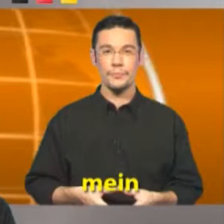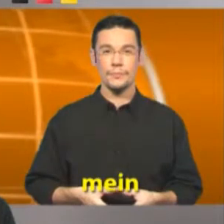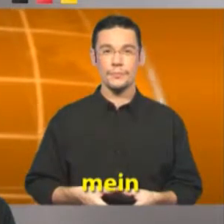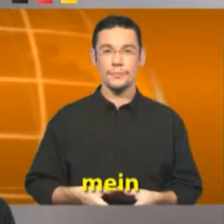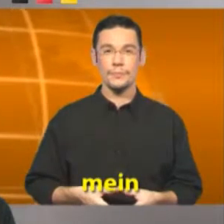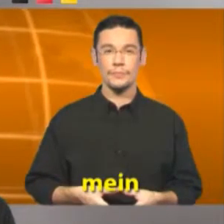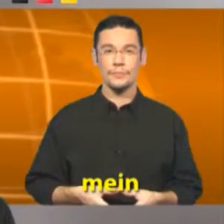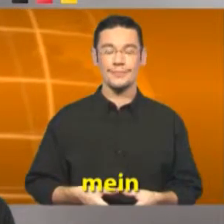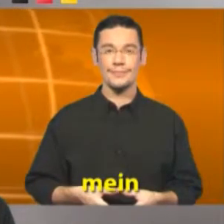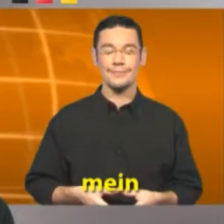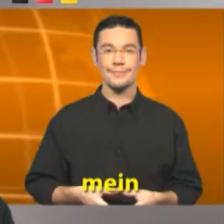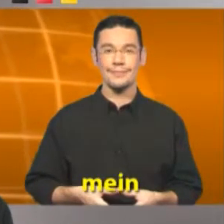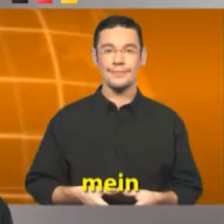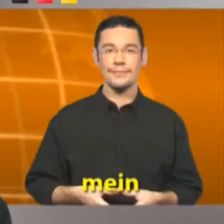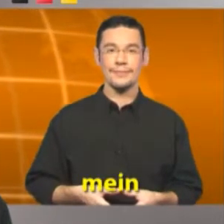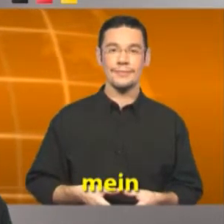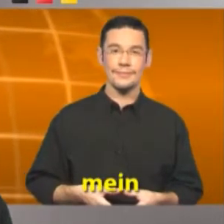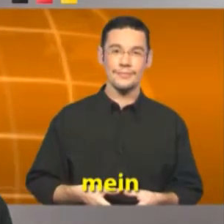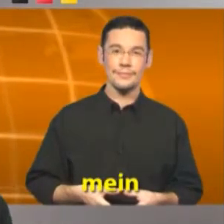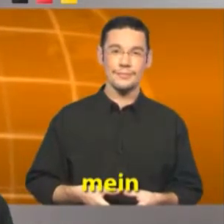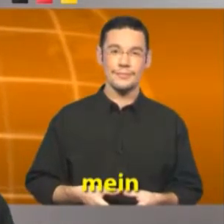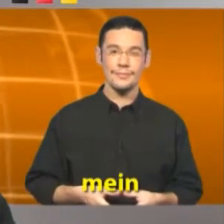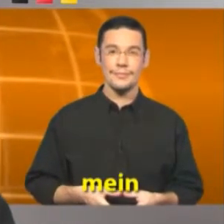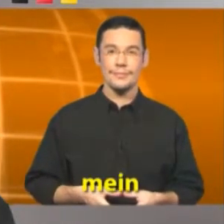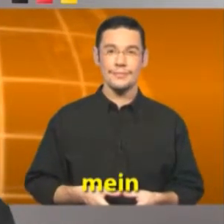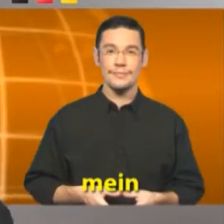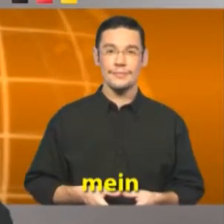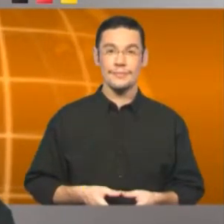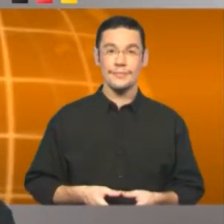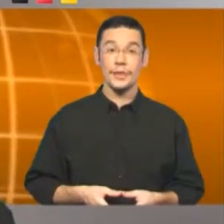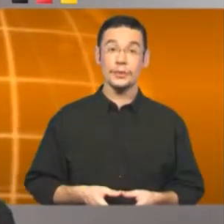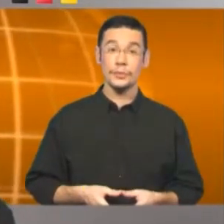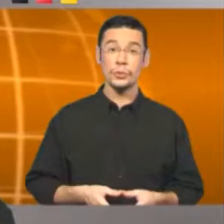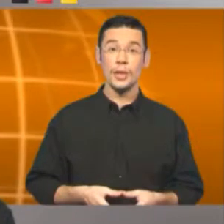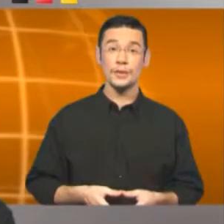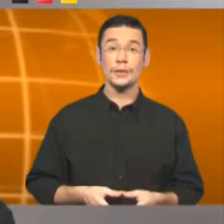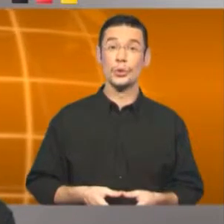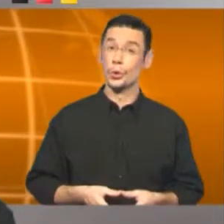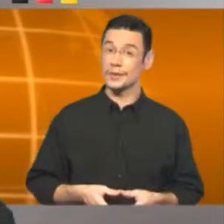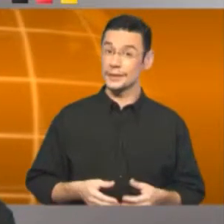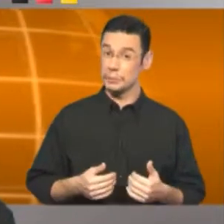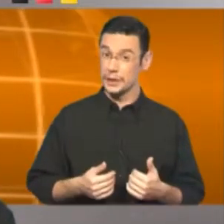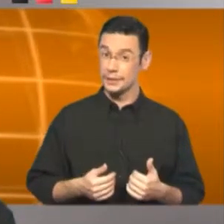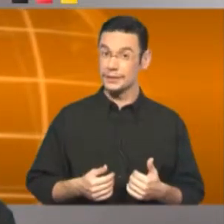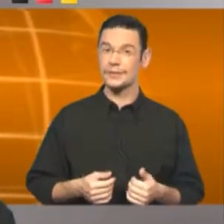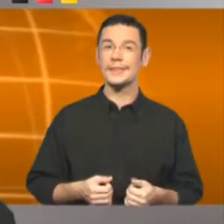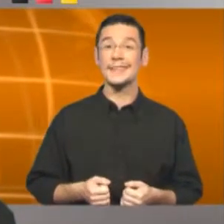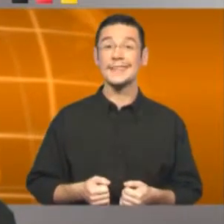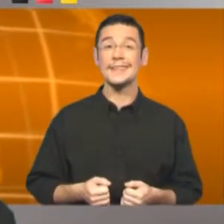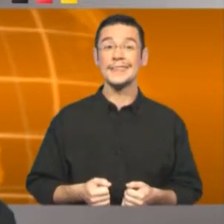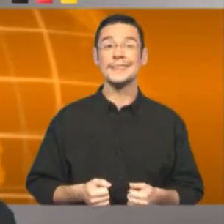Mio Mia Mio Mia Früher gehörte es mir.